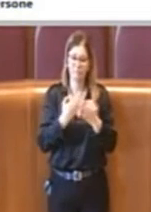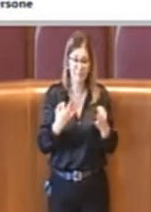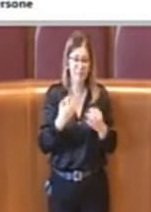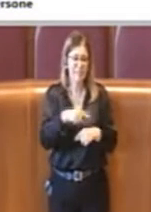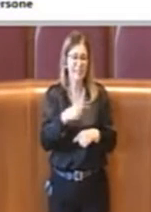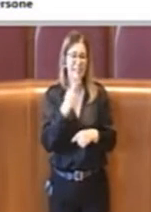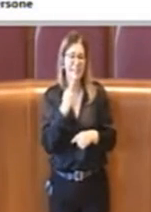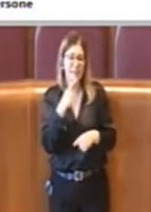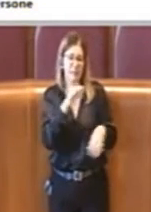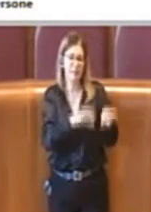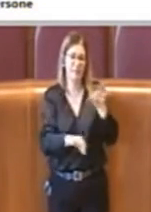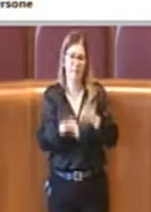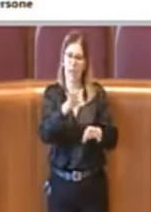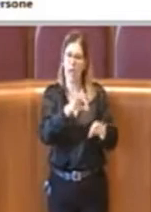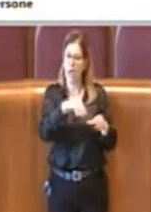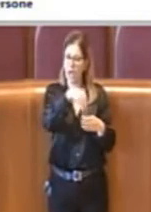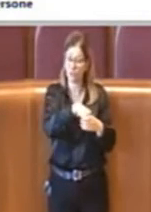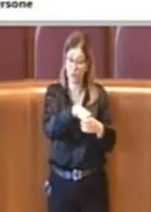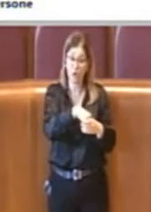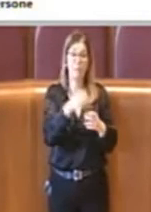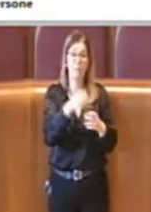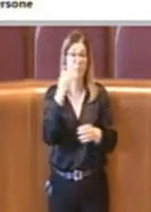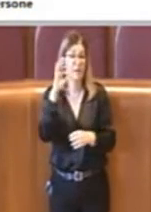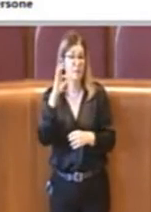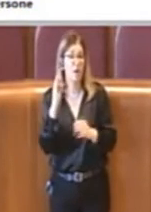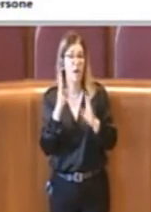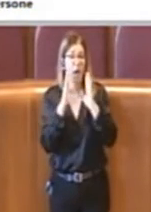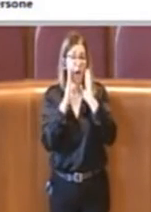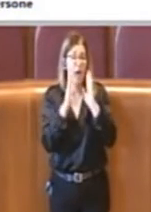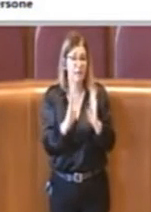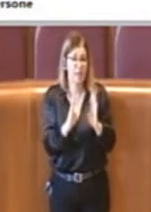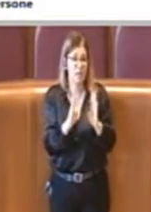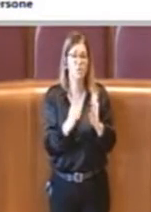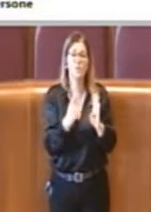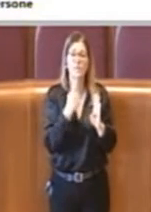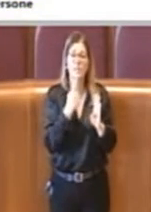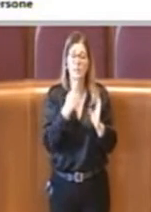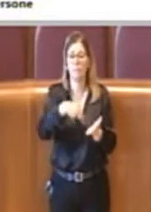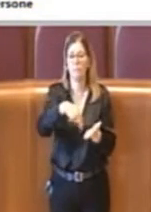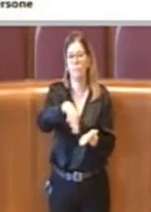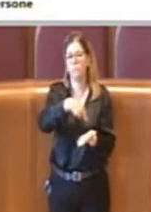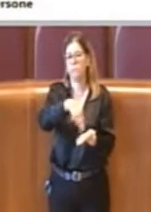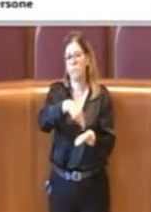professionali a particolare attenzione al corpo di ballo